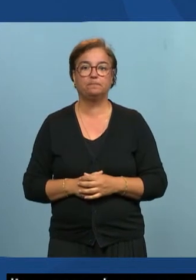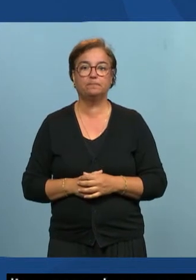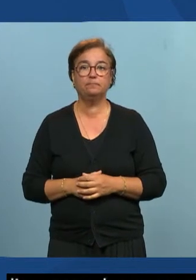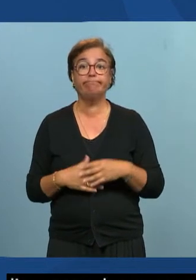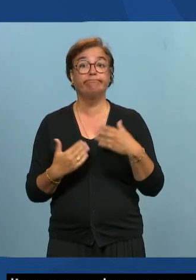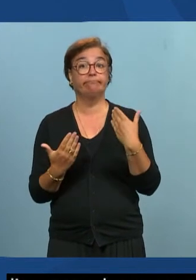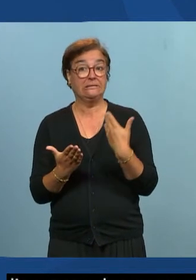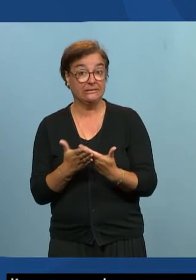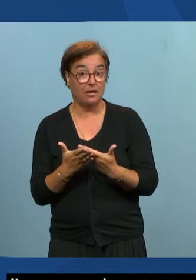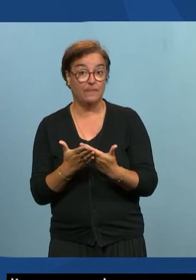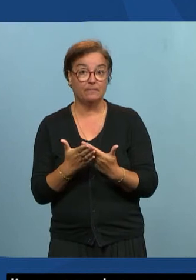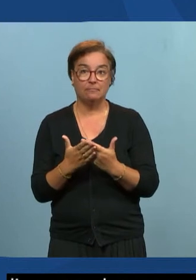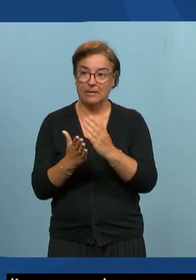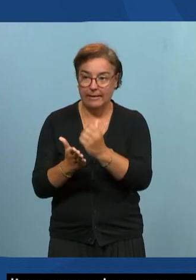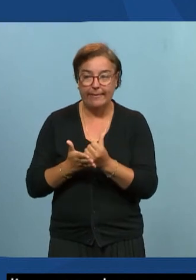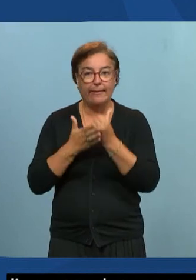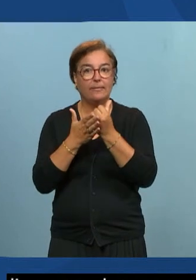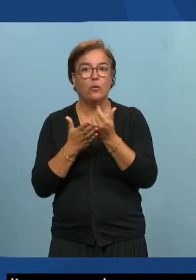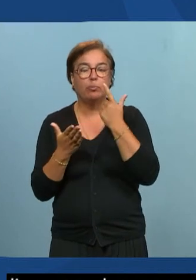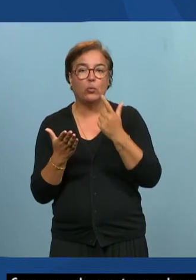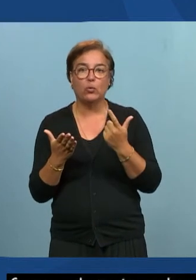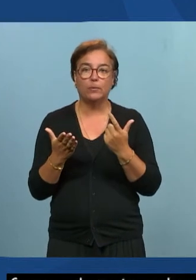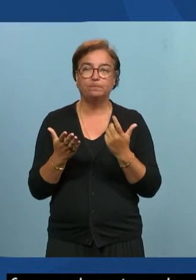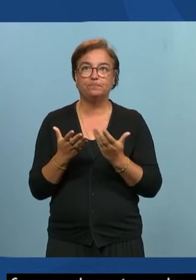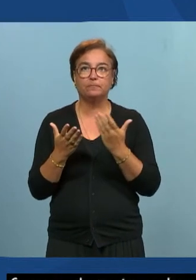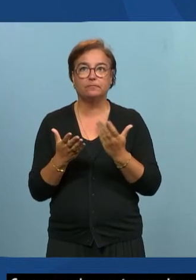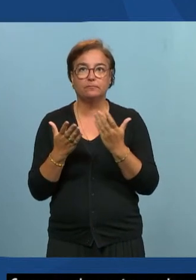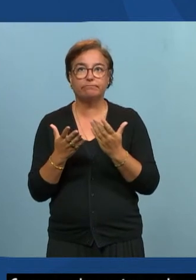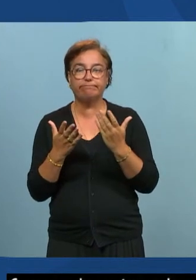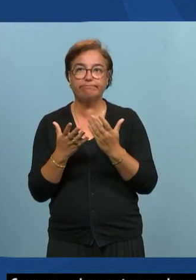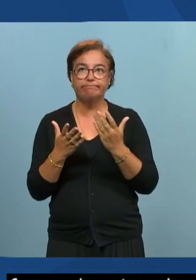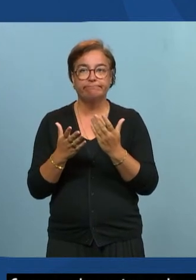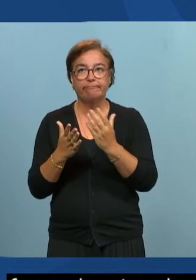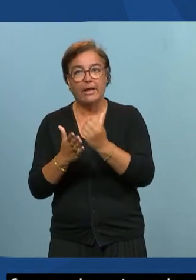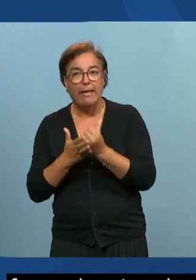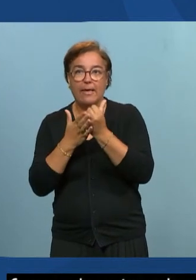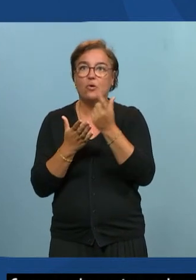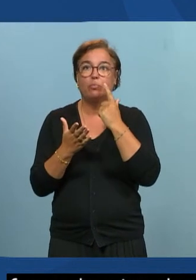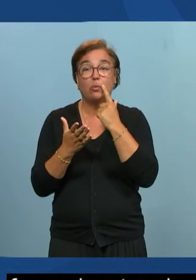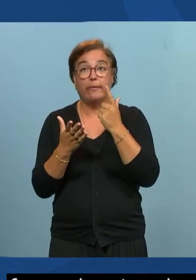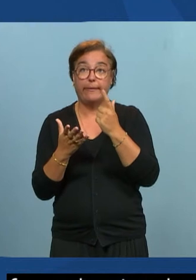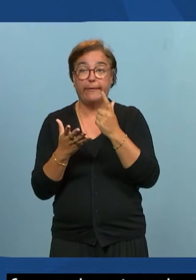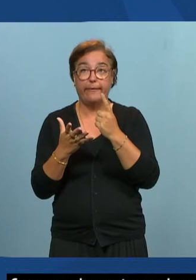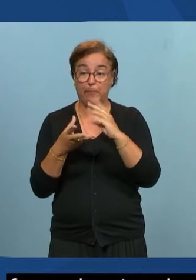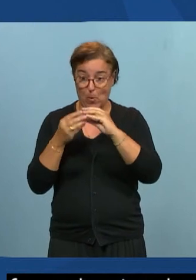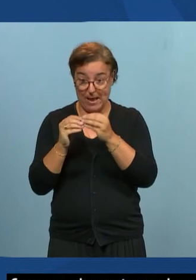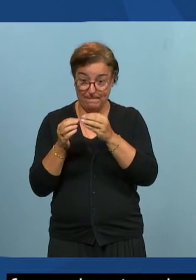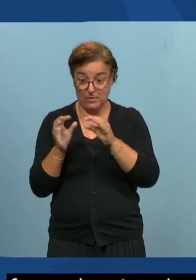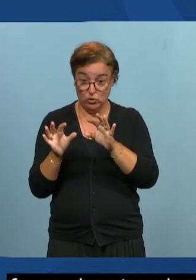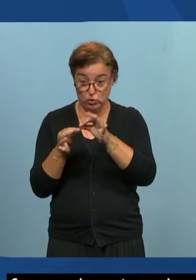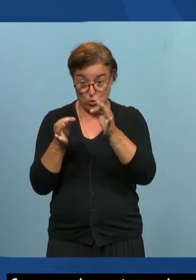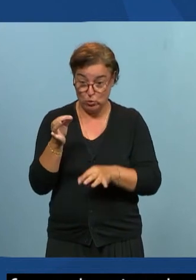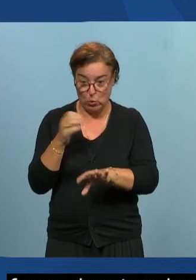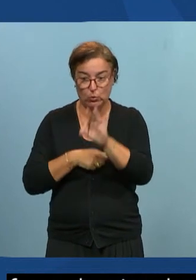Ça, ça va nous aider à positionner aussi tout un tas de problématiques qui sont directement reliées à l'accessibilité dans laquelle mes collègues vont